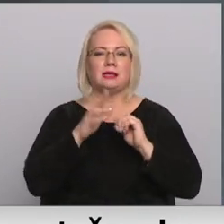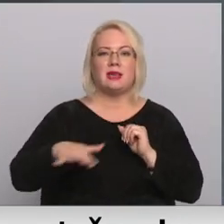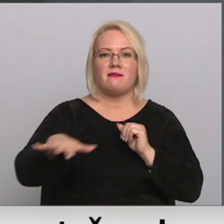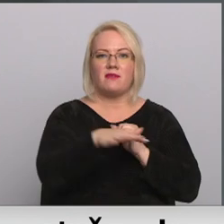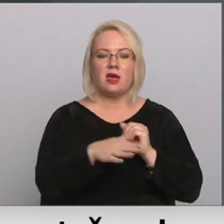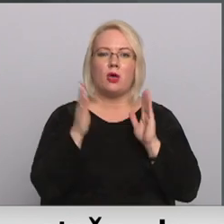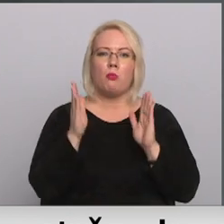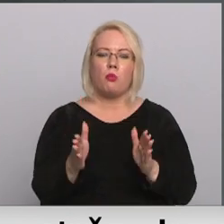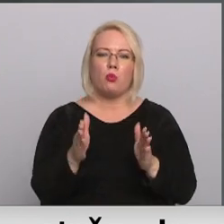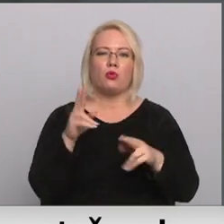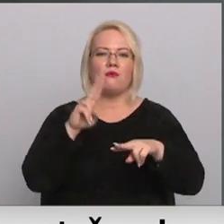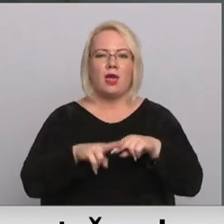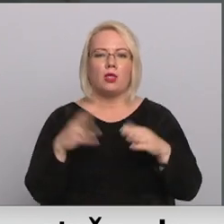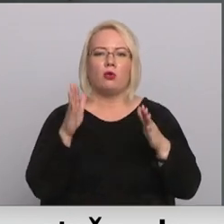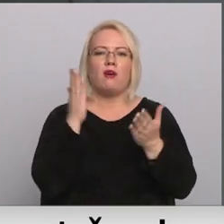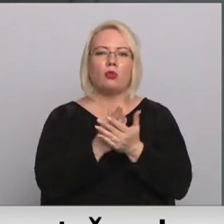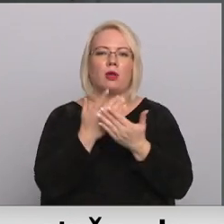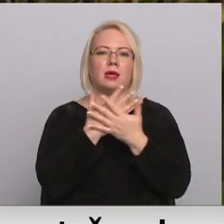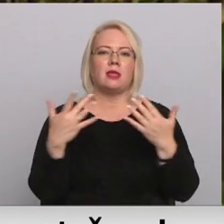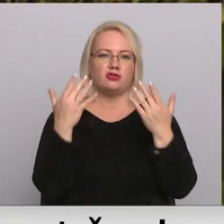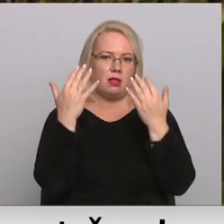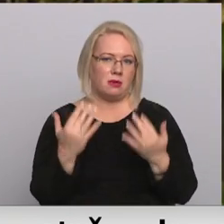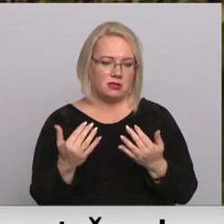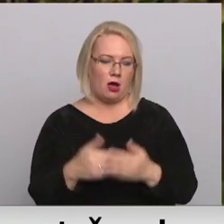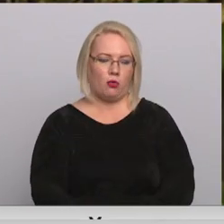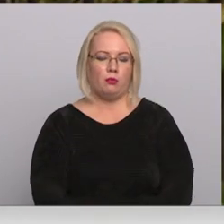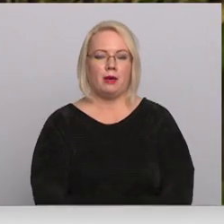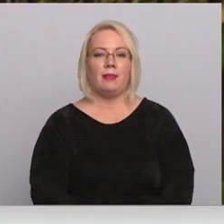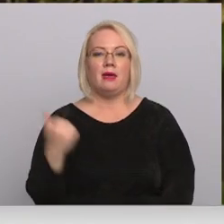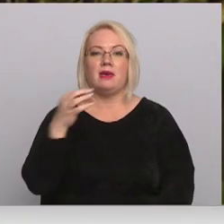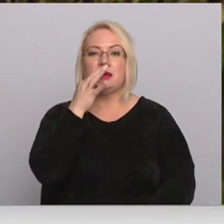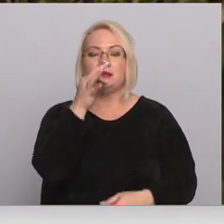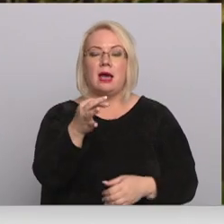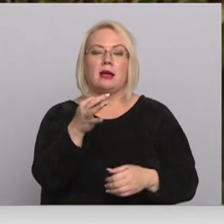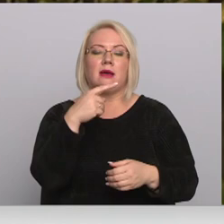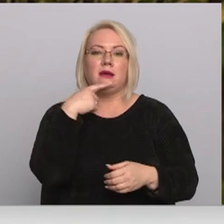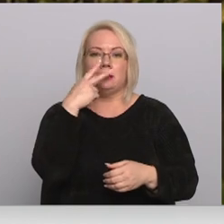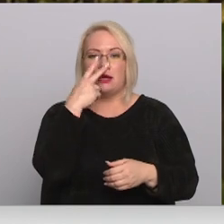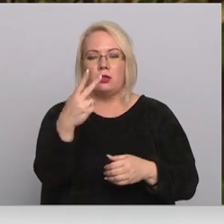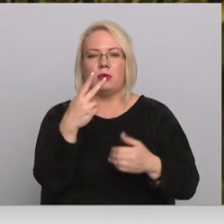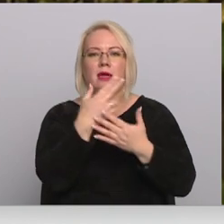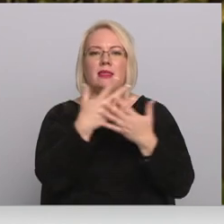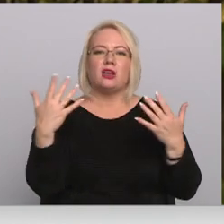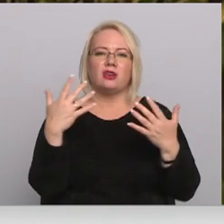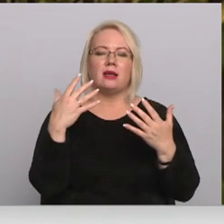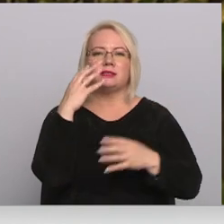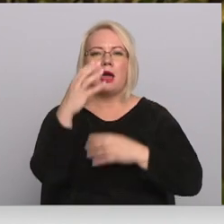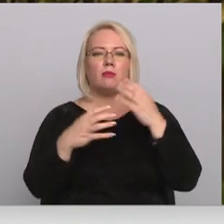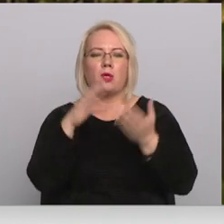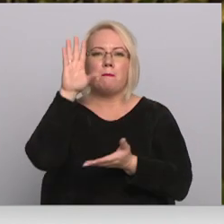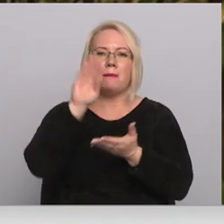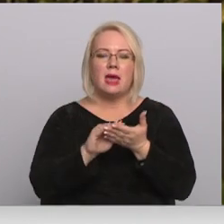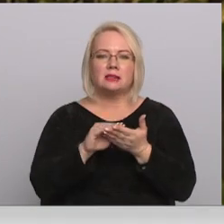norises vietu dažādiem pasākumiem. Skatoties arī starptautiskās pieredzēs, ļoti bieži tādas posta industriālas vietas